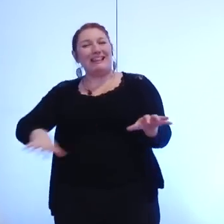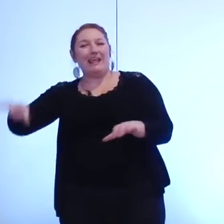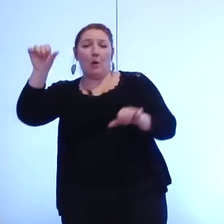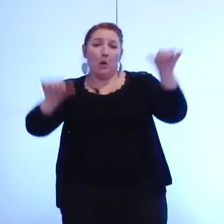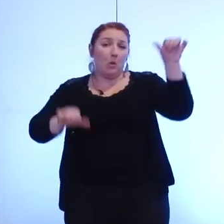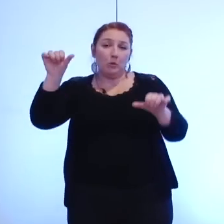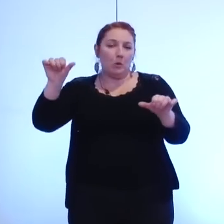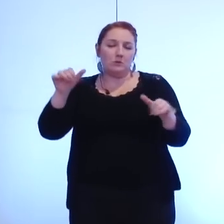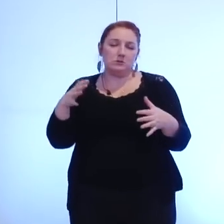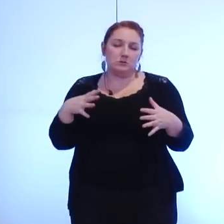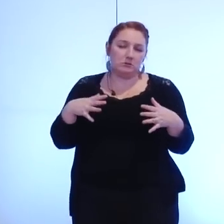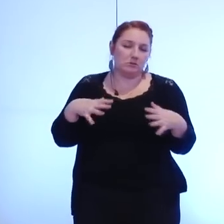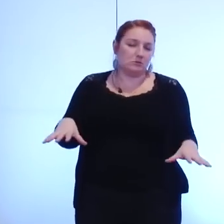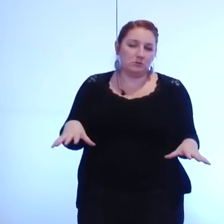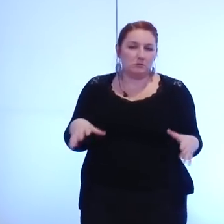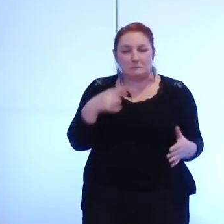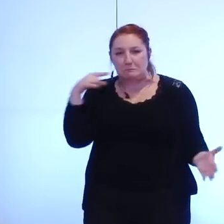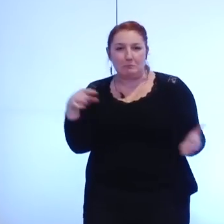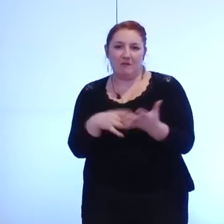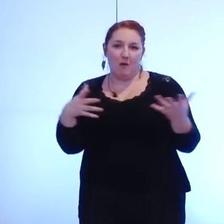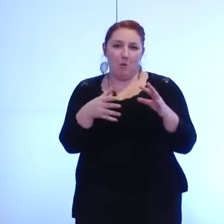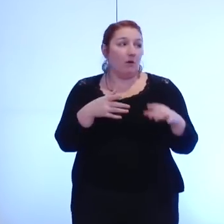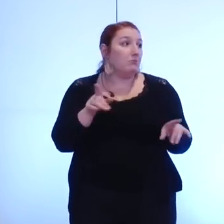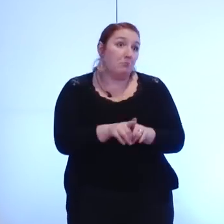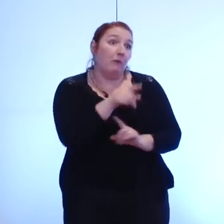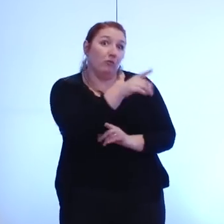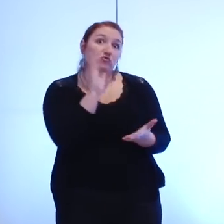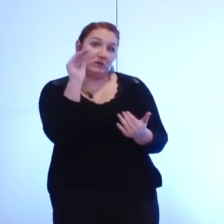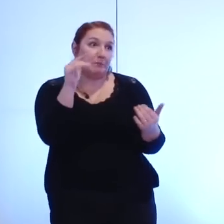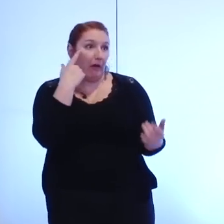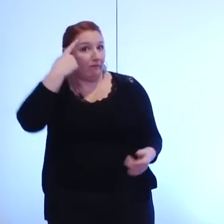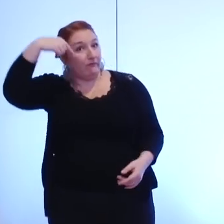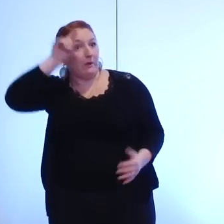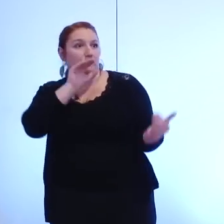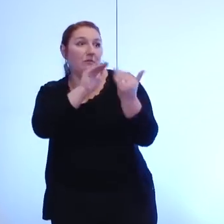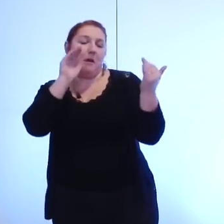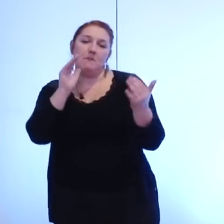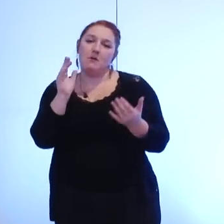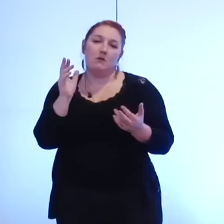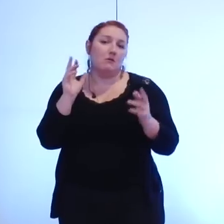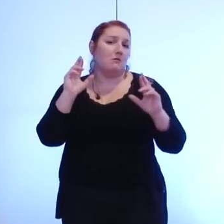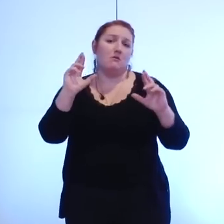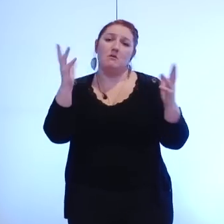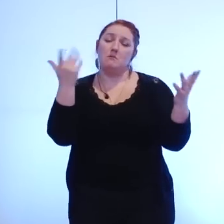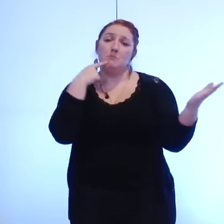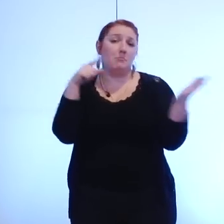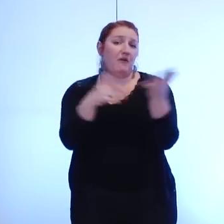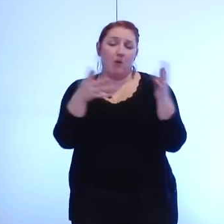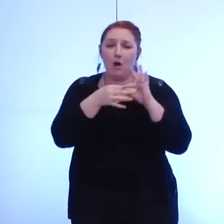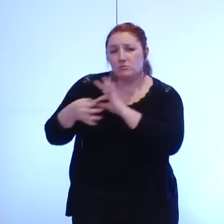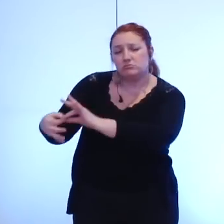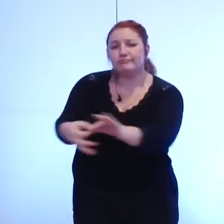je l'espère comme vous la coopération parce que à la métropolisation au rêve de